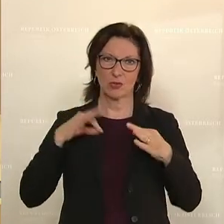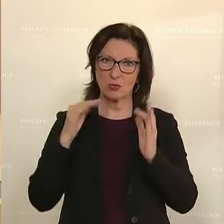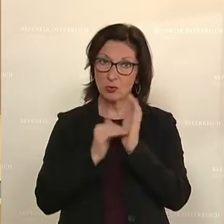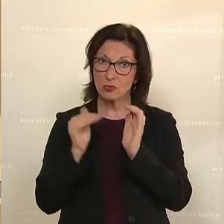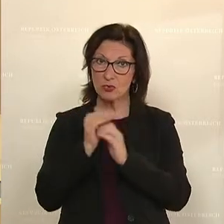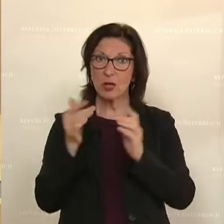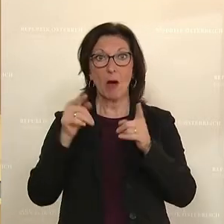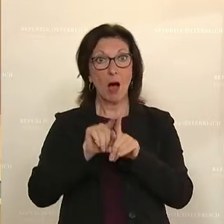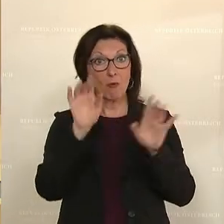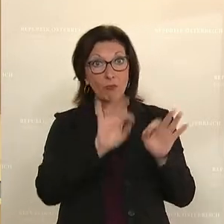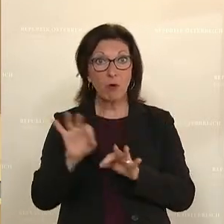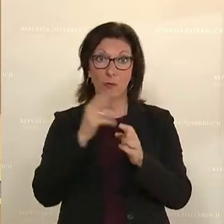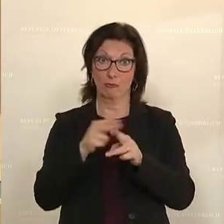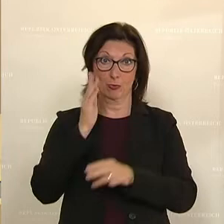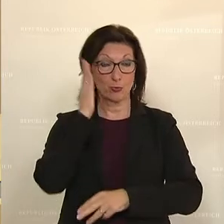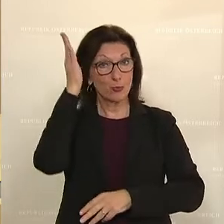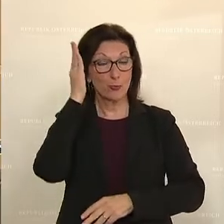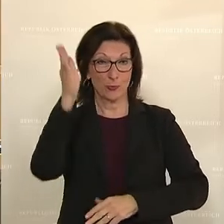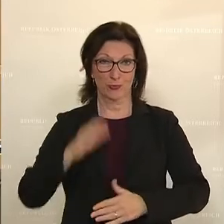zukunftsfit zu machen. Dankeschön.